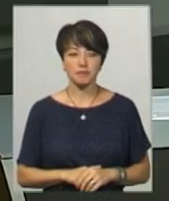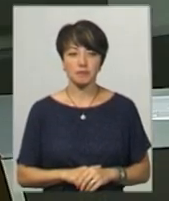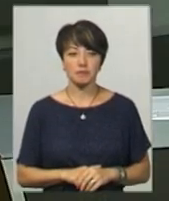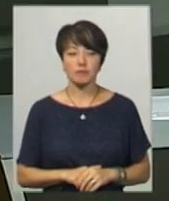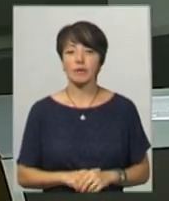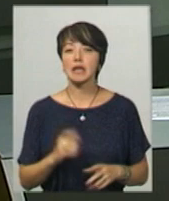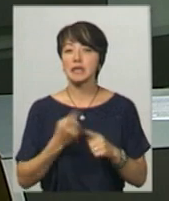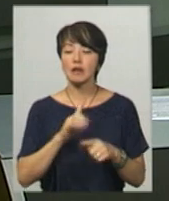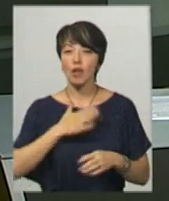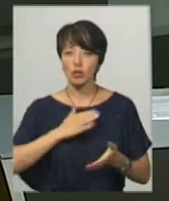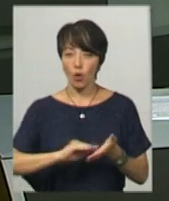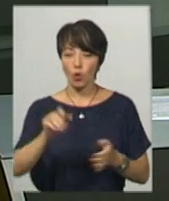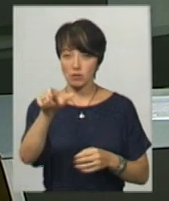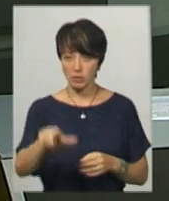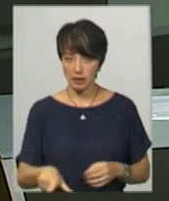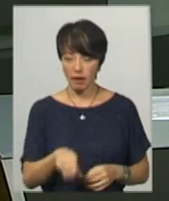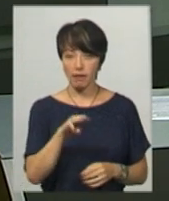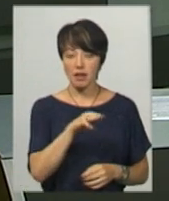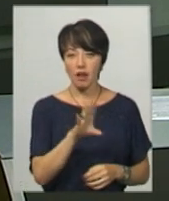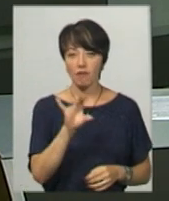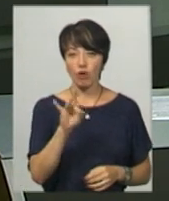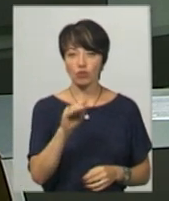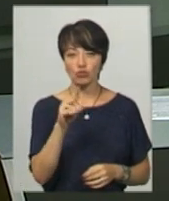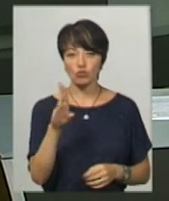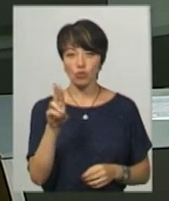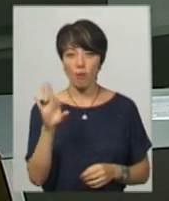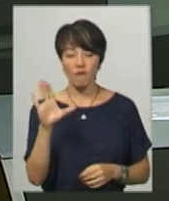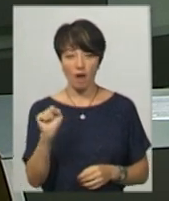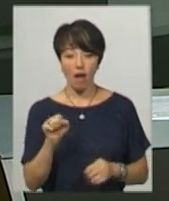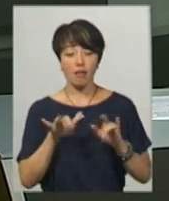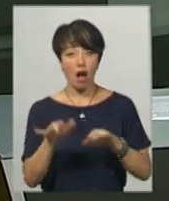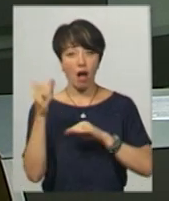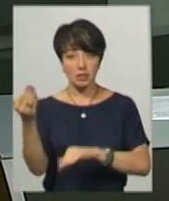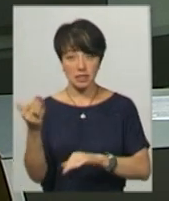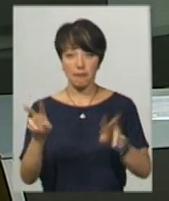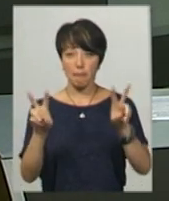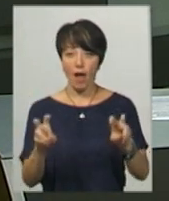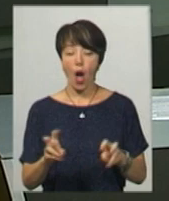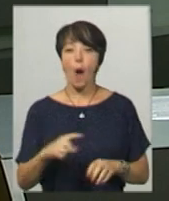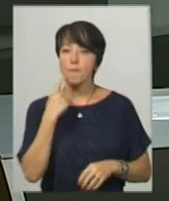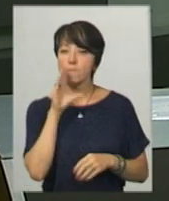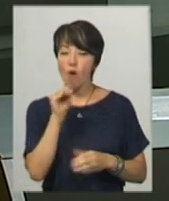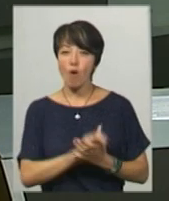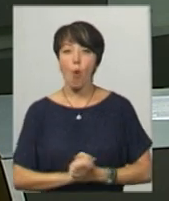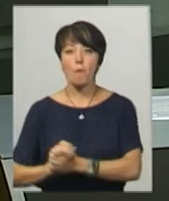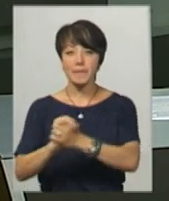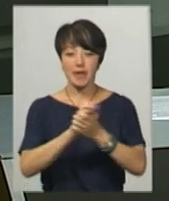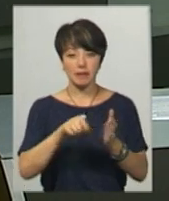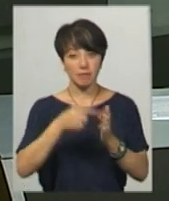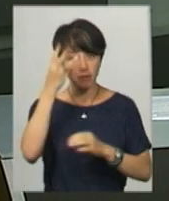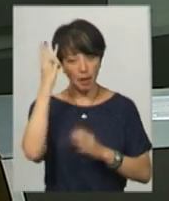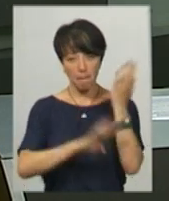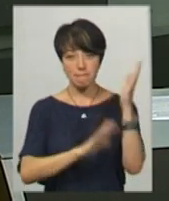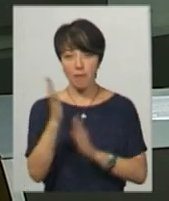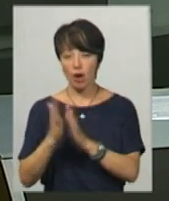Це була наша кореспондентка Тетяна Ворозцова, яка знаходиться на акції «Мова об'єднує Хмельницький», що відбувається у парку імені